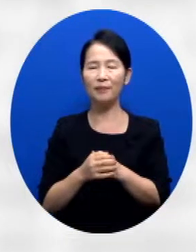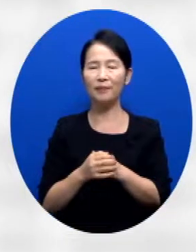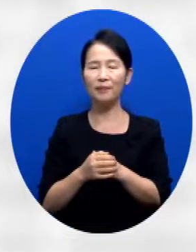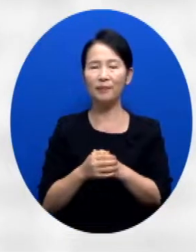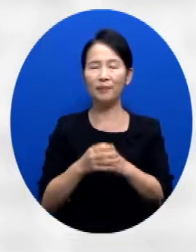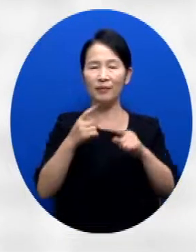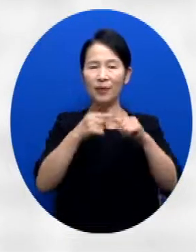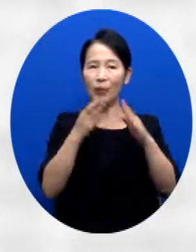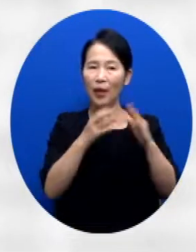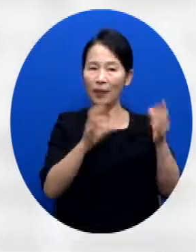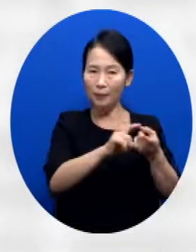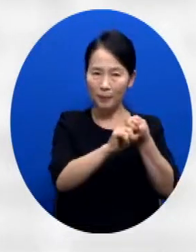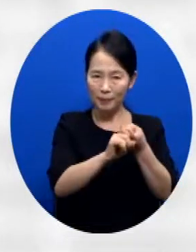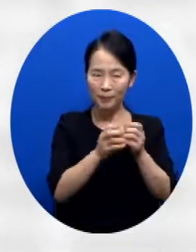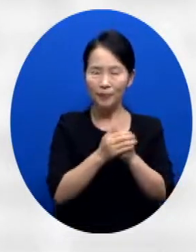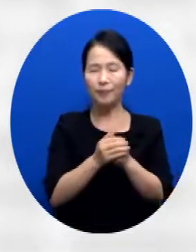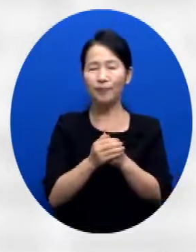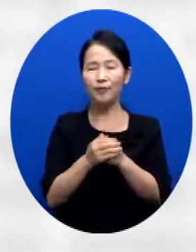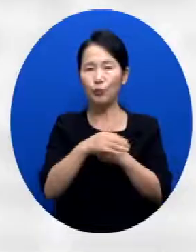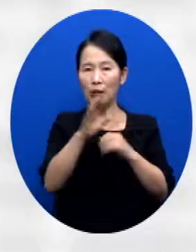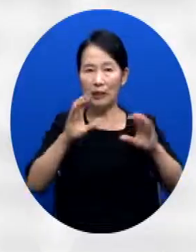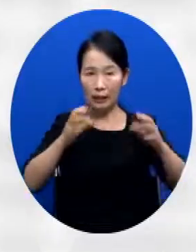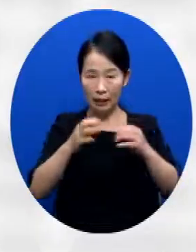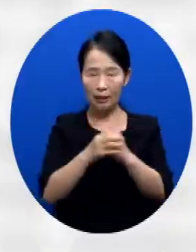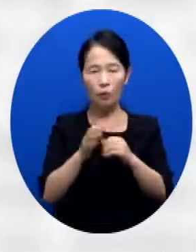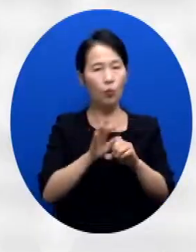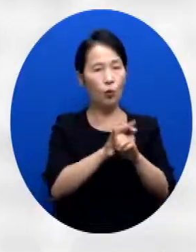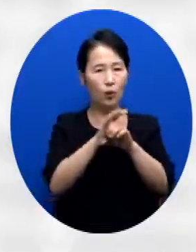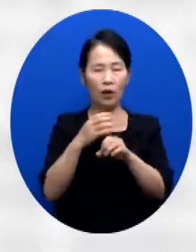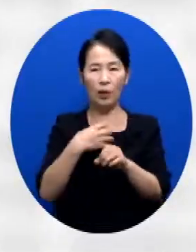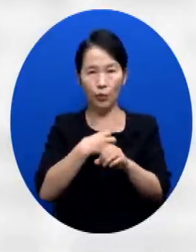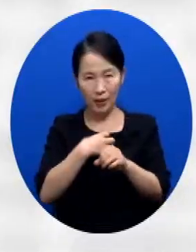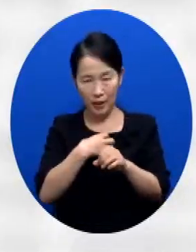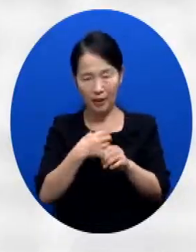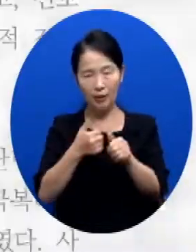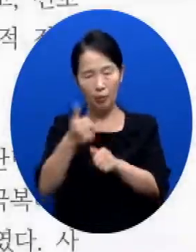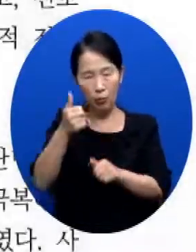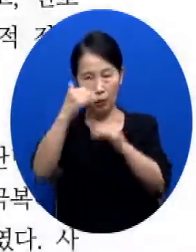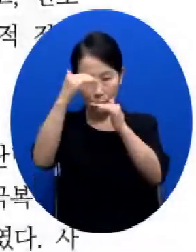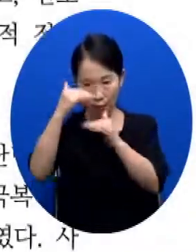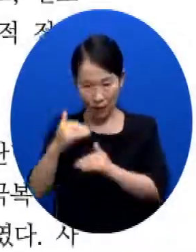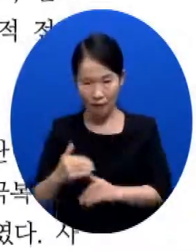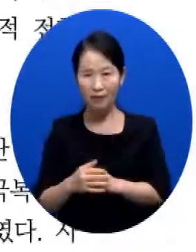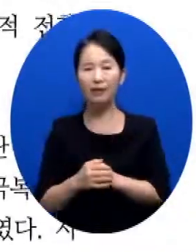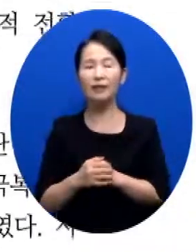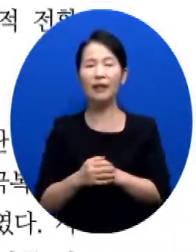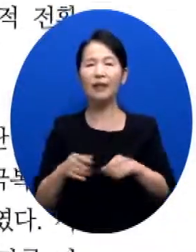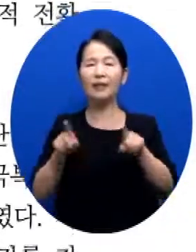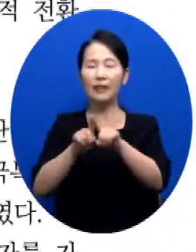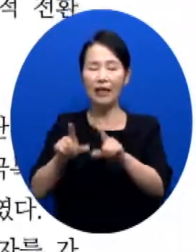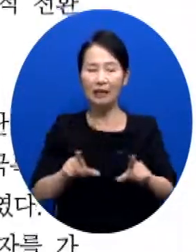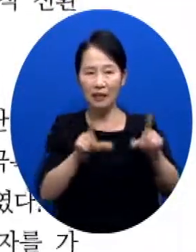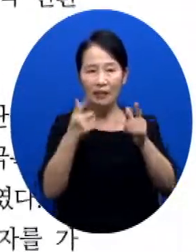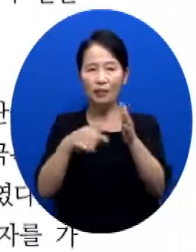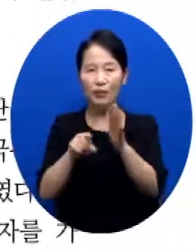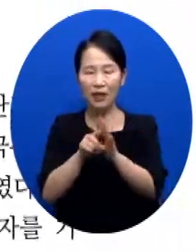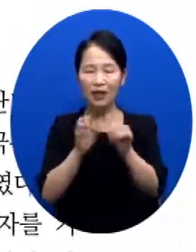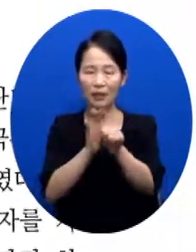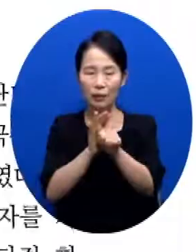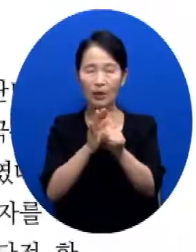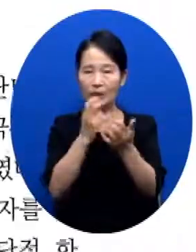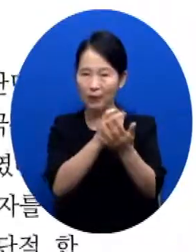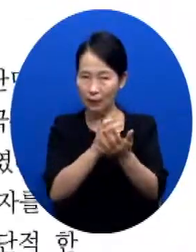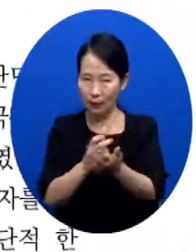교회협의 메시지에서 우리나라는 코로나19 위기를 극복하는 과정에서 상생을 위한 지원 제도를 실시해